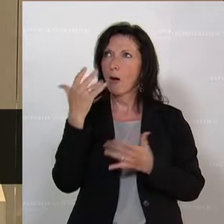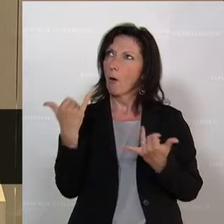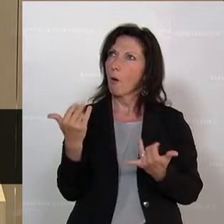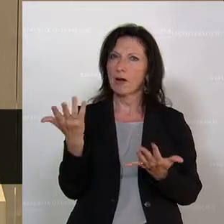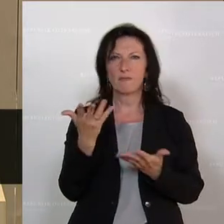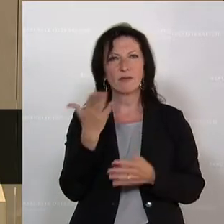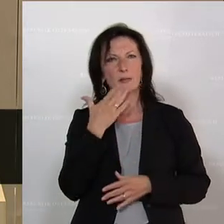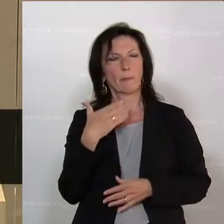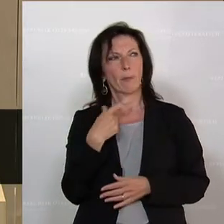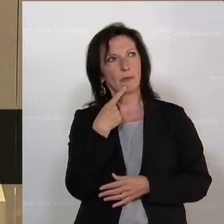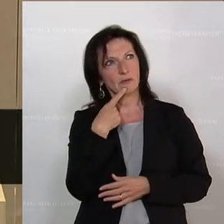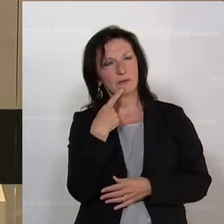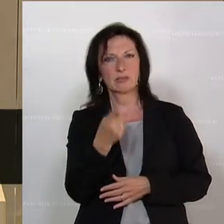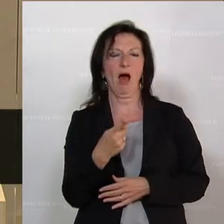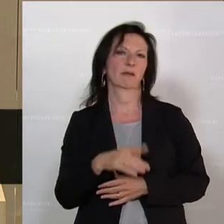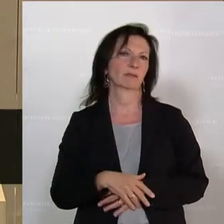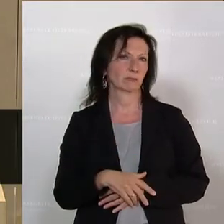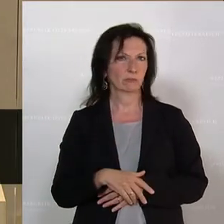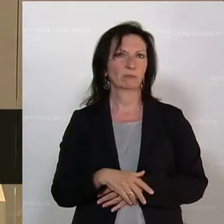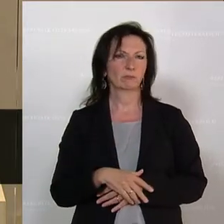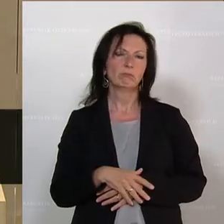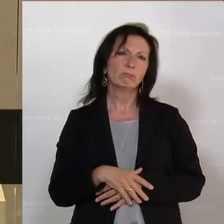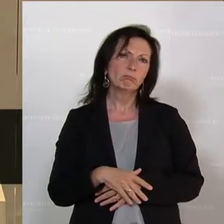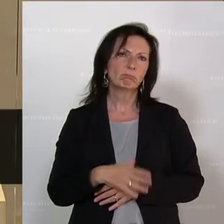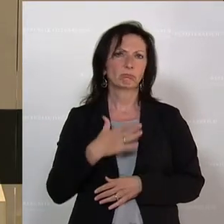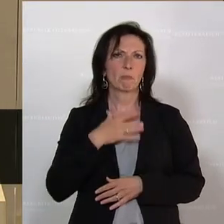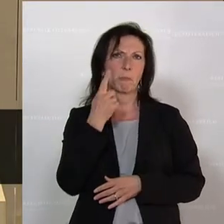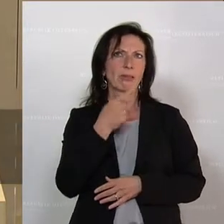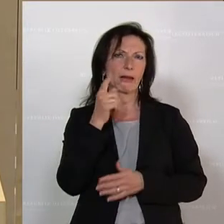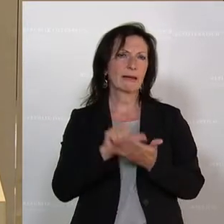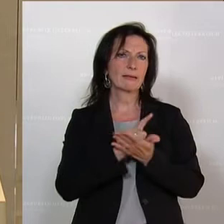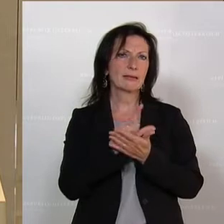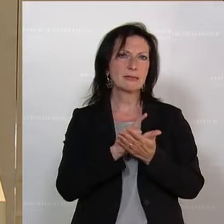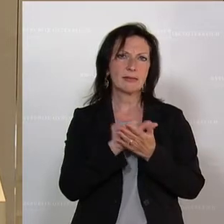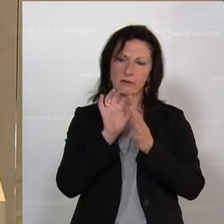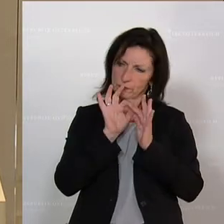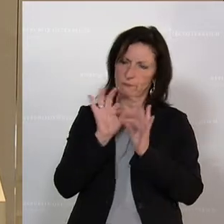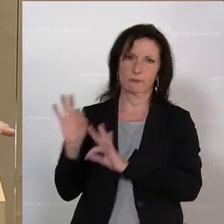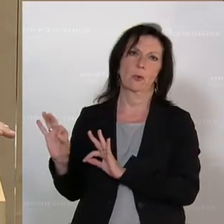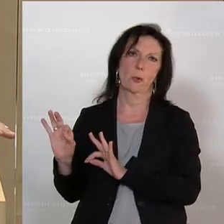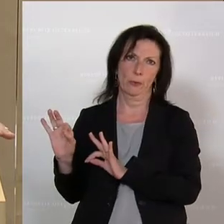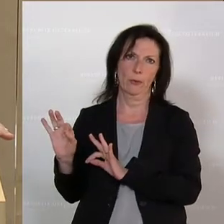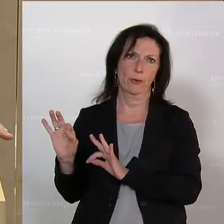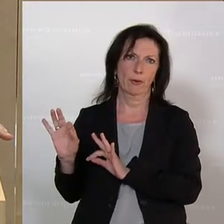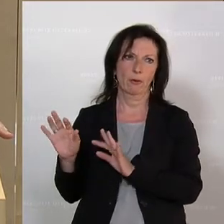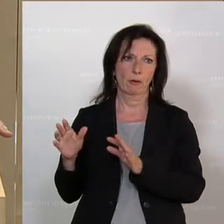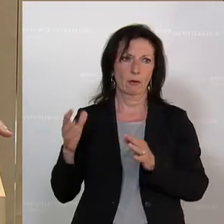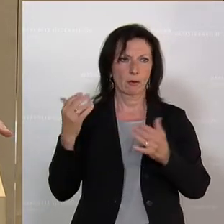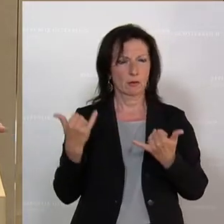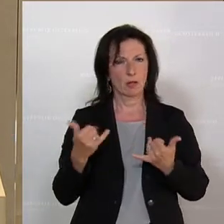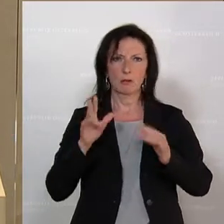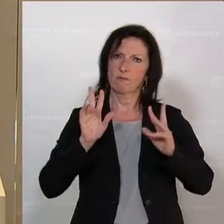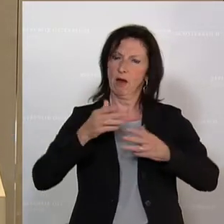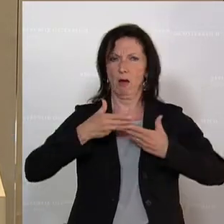meine Redezeit, habe ich gesagt, werde ich Ihnen widmen, weil in aller Offenheit,